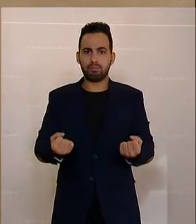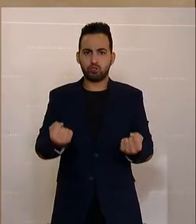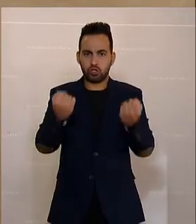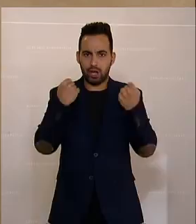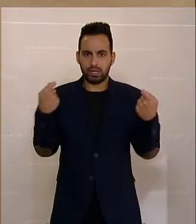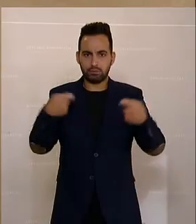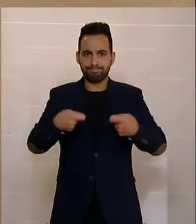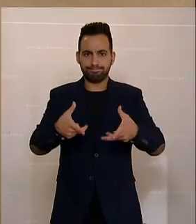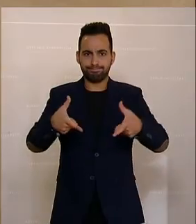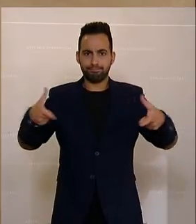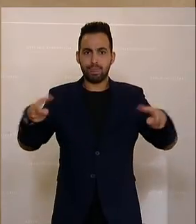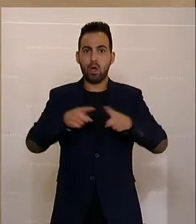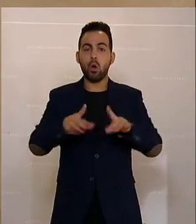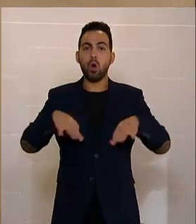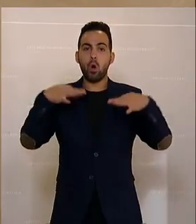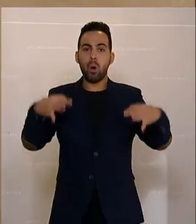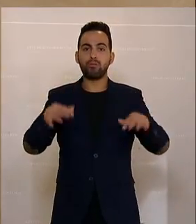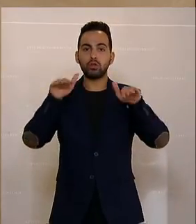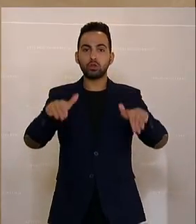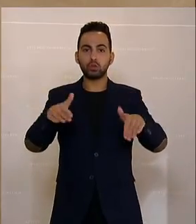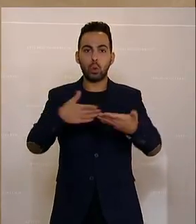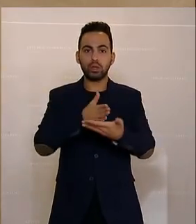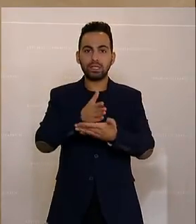auch die opferschutzorientierte Täterarbeit.